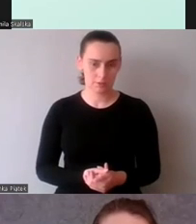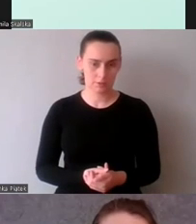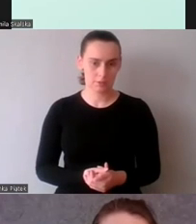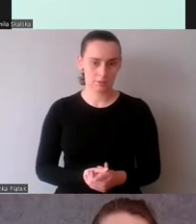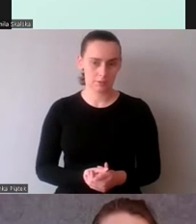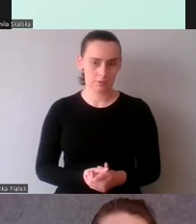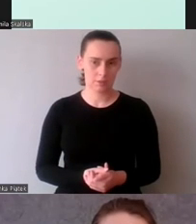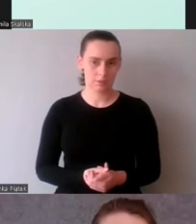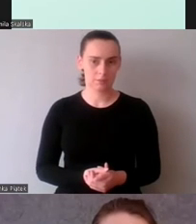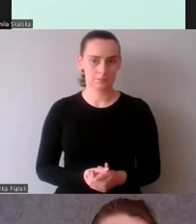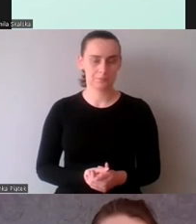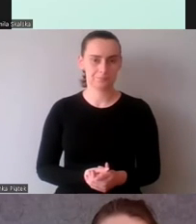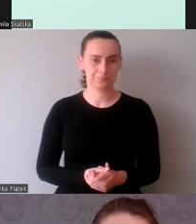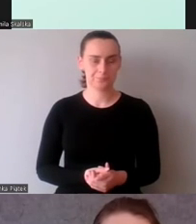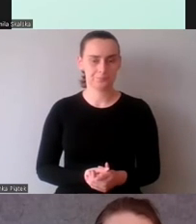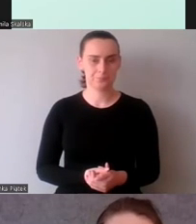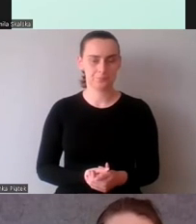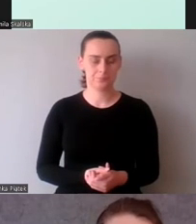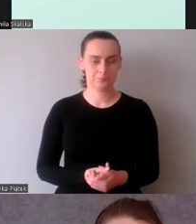wskazujemy, że